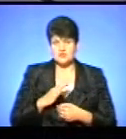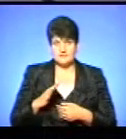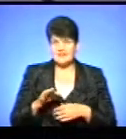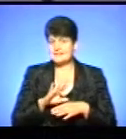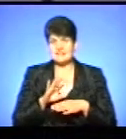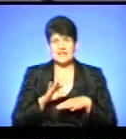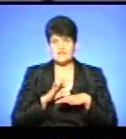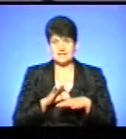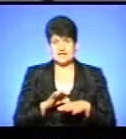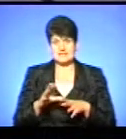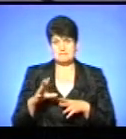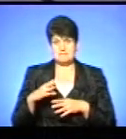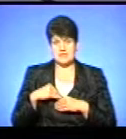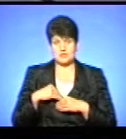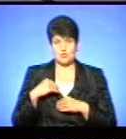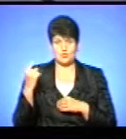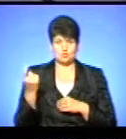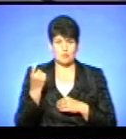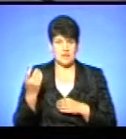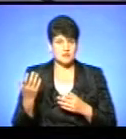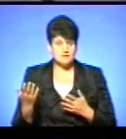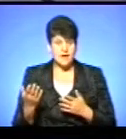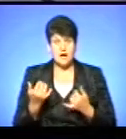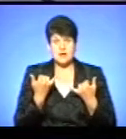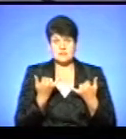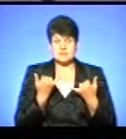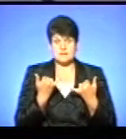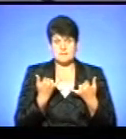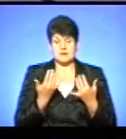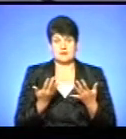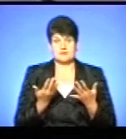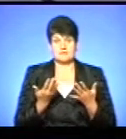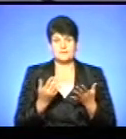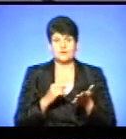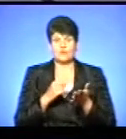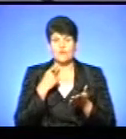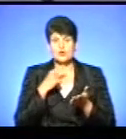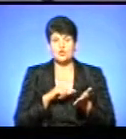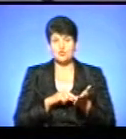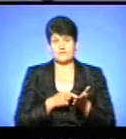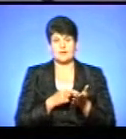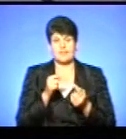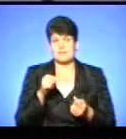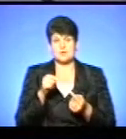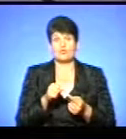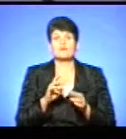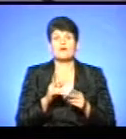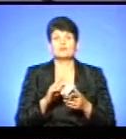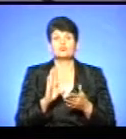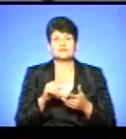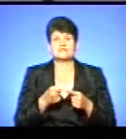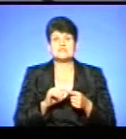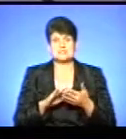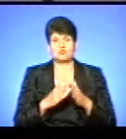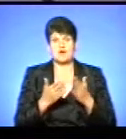не веде ніякого господарства. А тепер, качка ніби з мене, така дозвідка вже не проходить, як мені бути розповідь з важком.